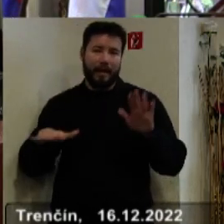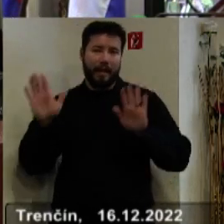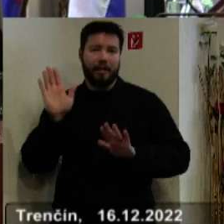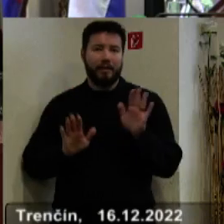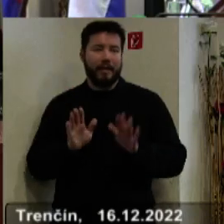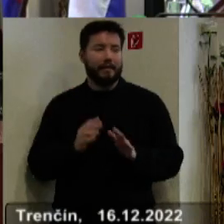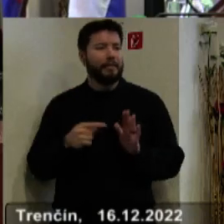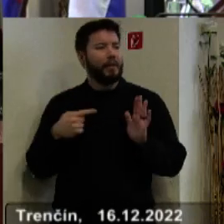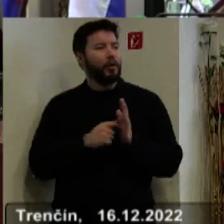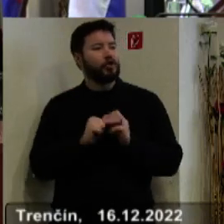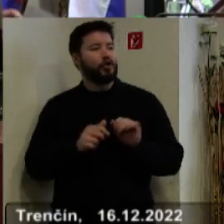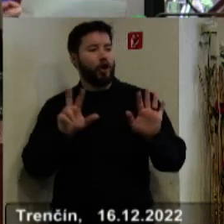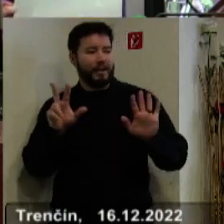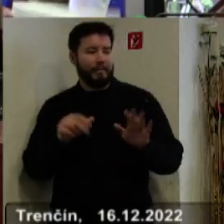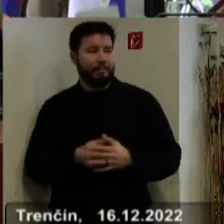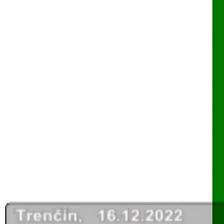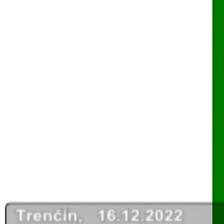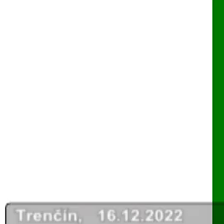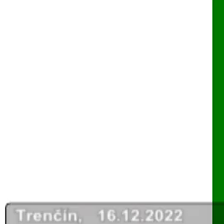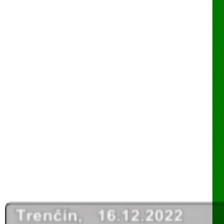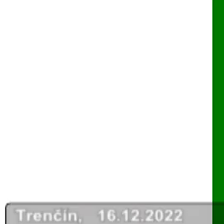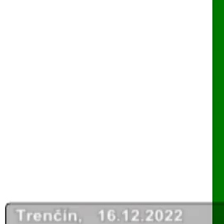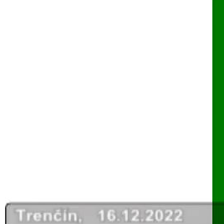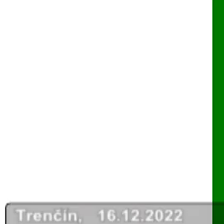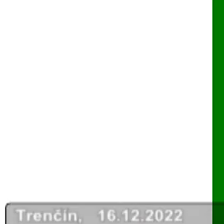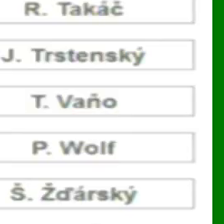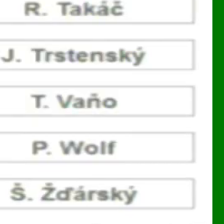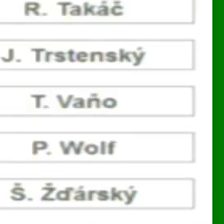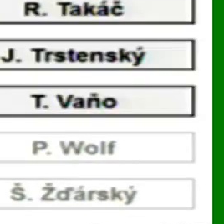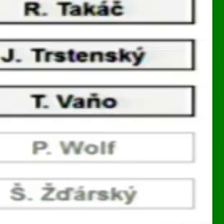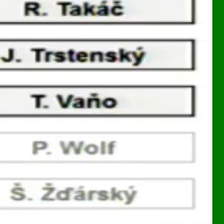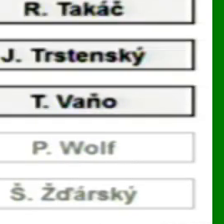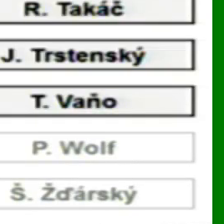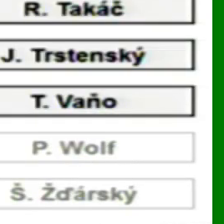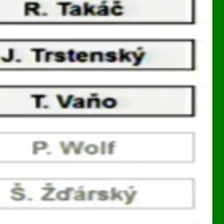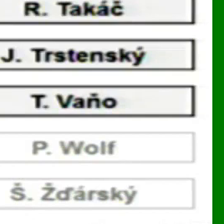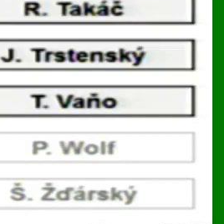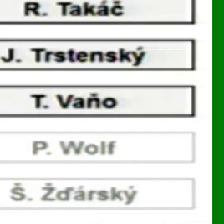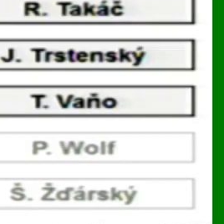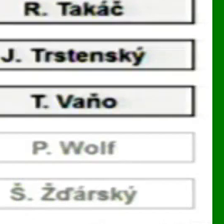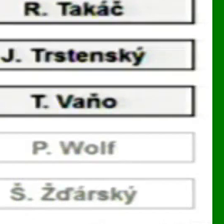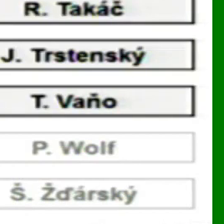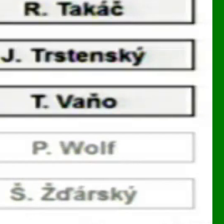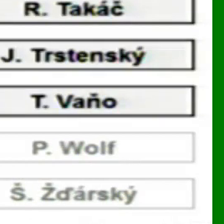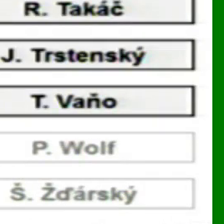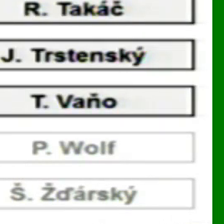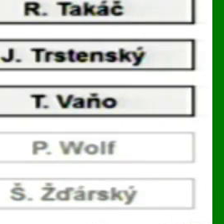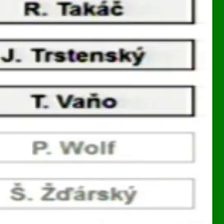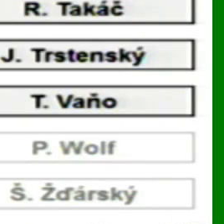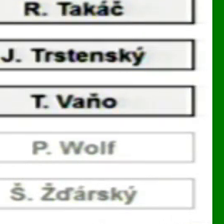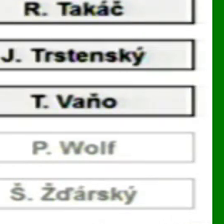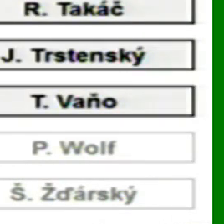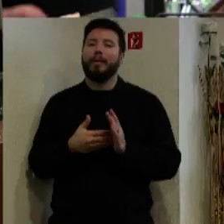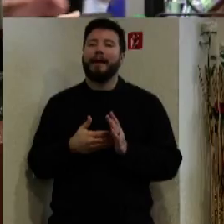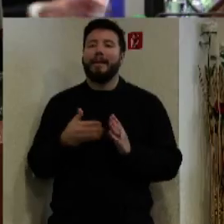číslo 8. Nech sa páči, hlasujeme. Pripomína, že je to všeobecne záväzný nariadenie a je potrebná trepetená